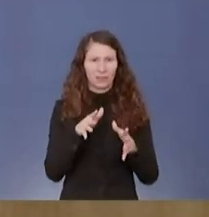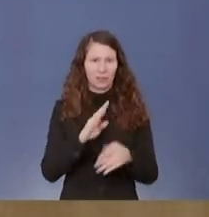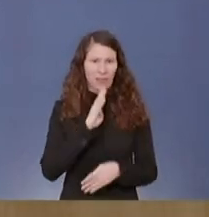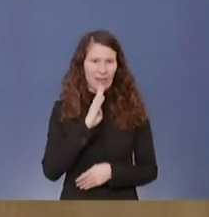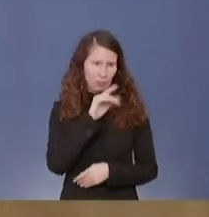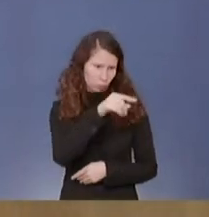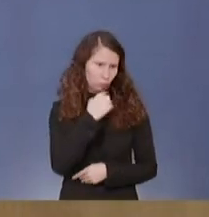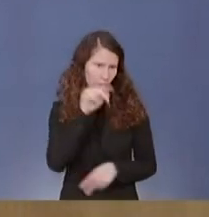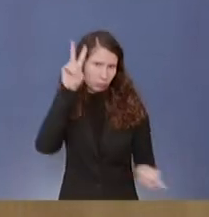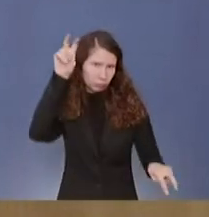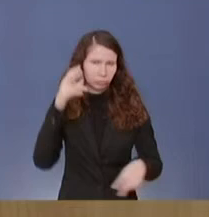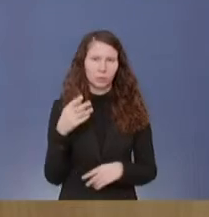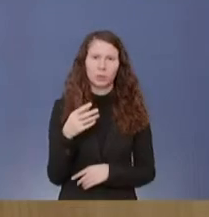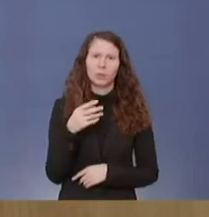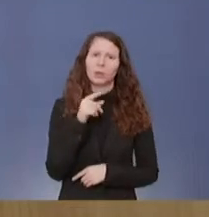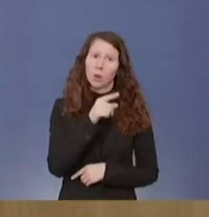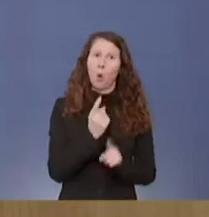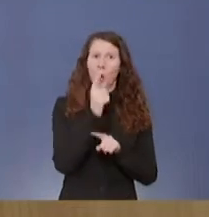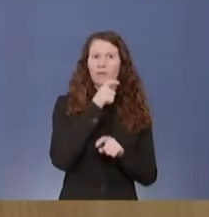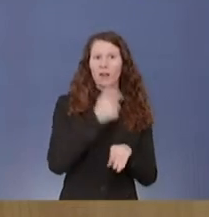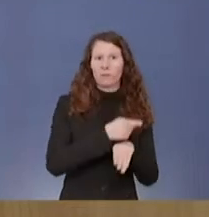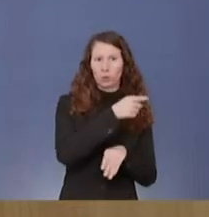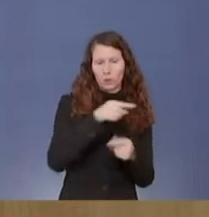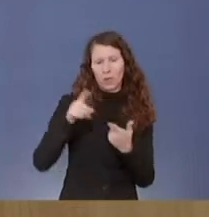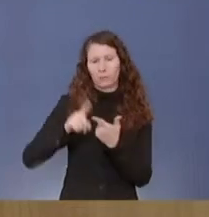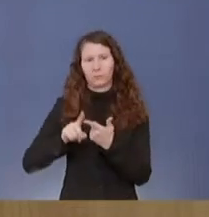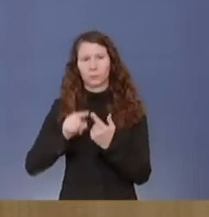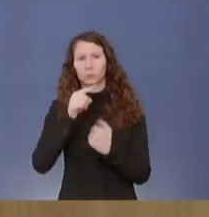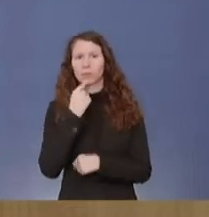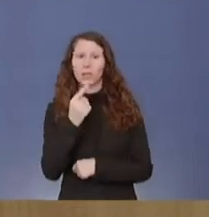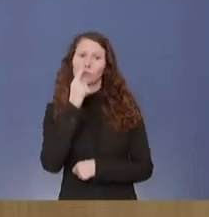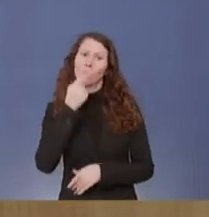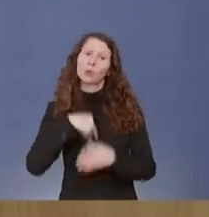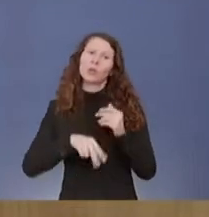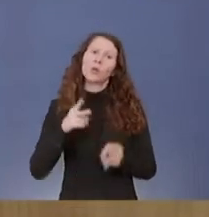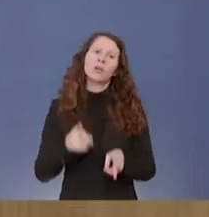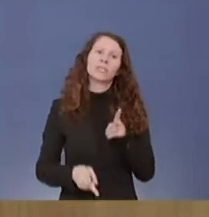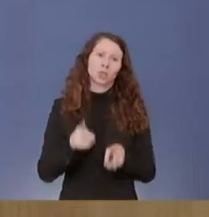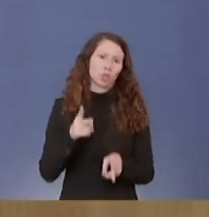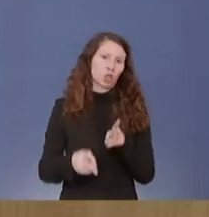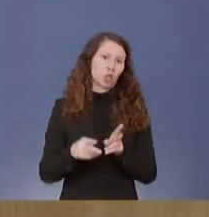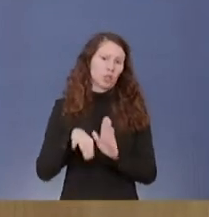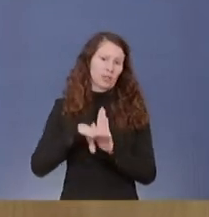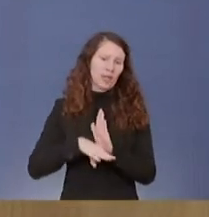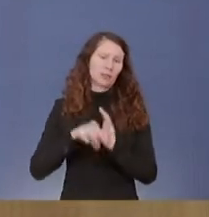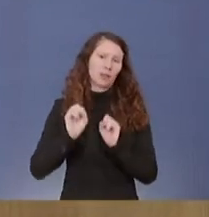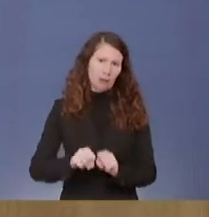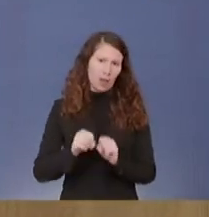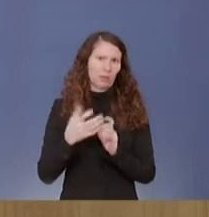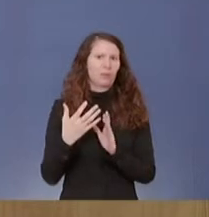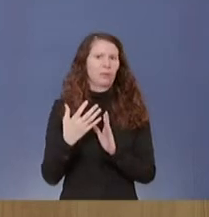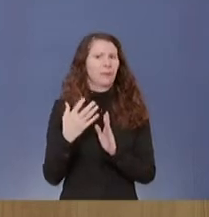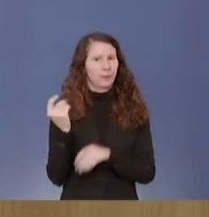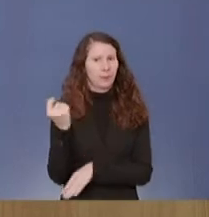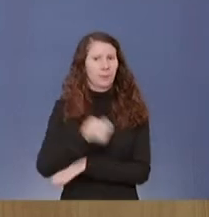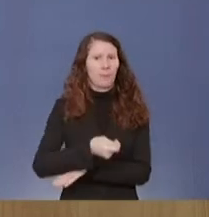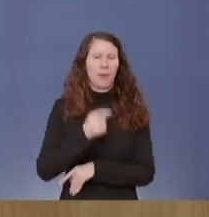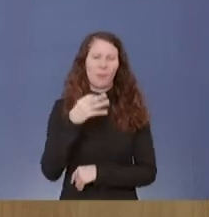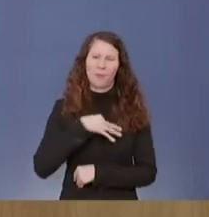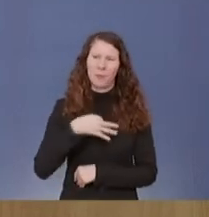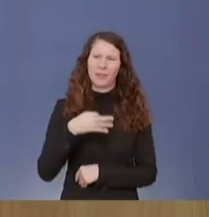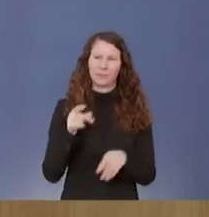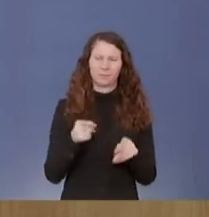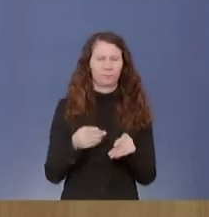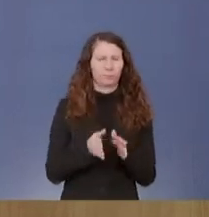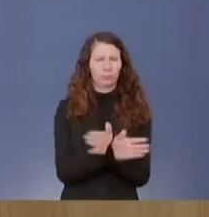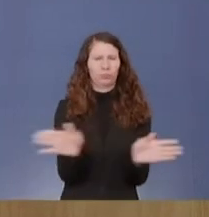nennen. Auf der anderen Seite haben Sie gesagt, es kann nur juristisch durchgesetzt werden. Ich sehe da einen großen Spalt. Also wie